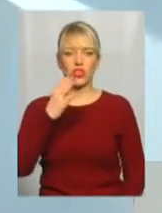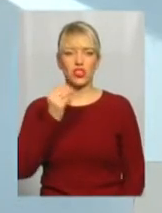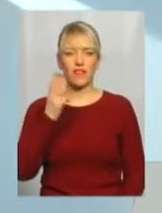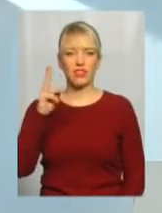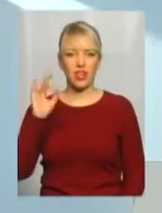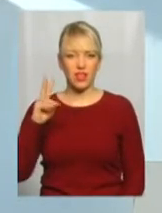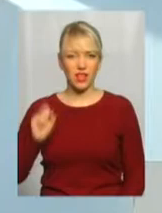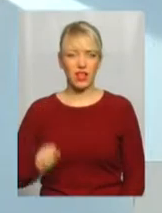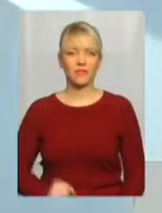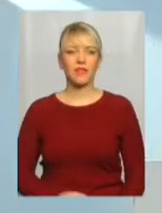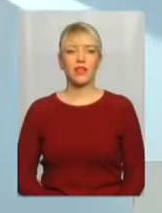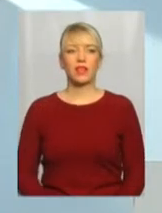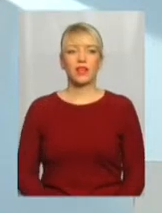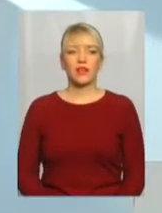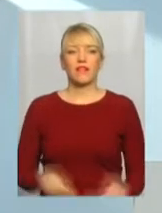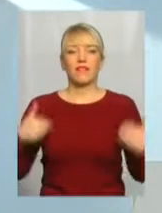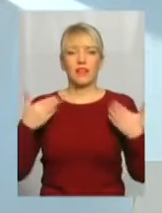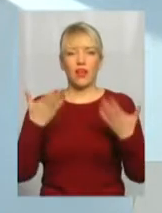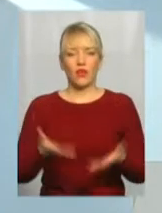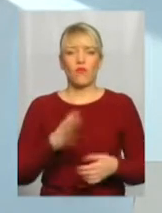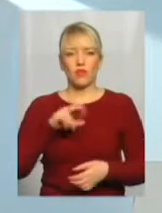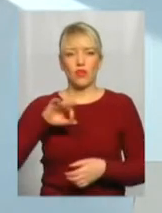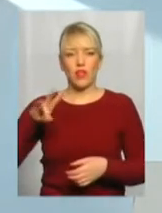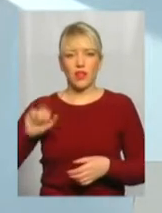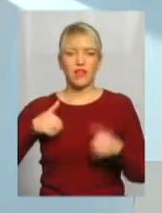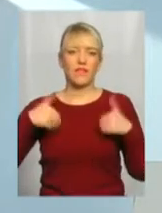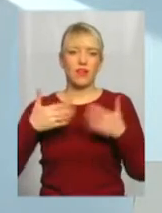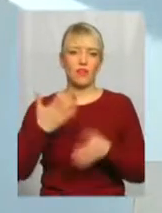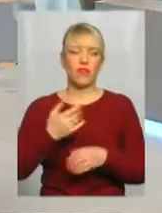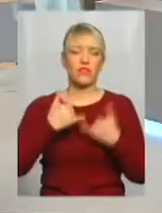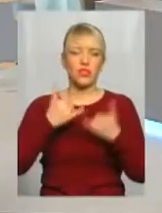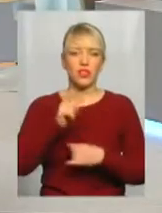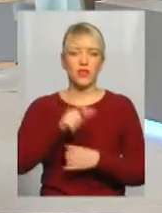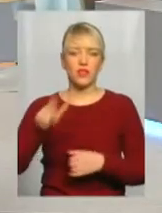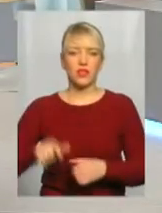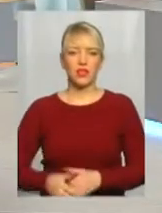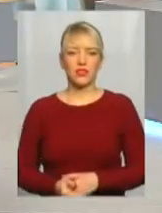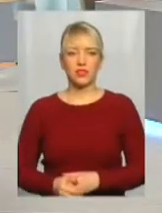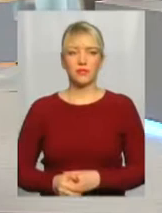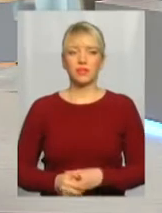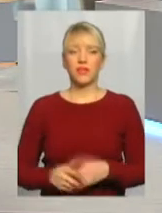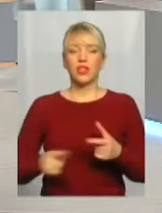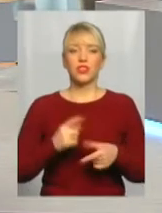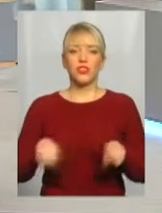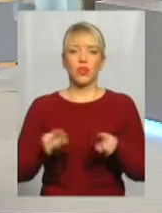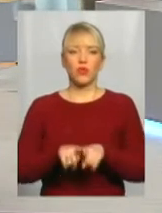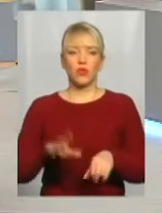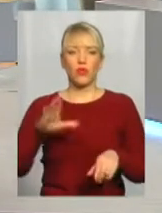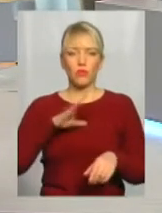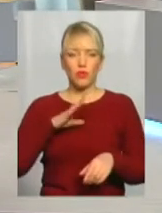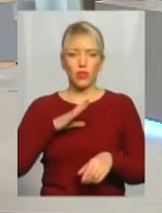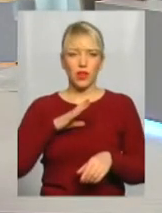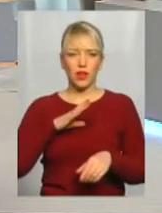Мої шановні. Вітаю вас, Олено. Вітаю вас, шановні глядачі. Чи такою вже й убогою була